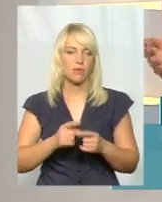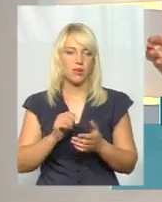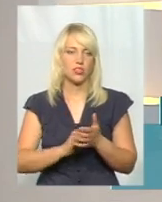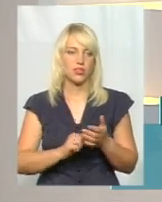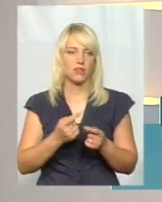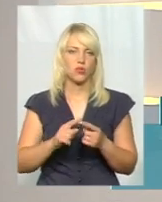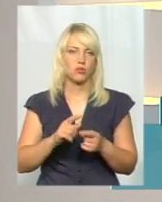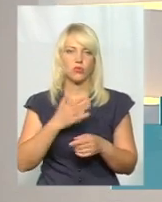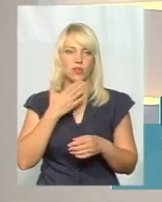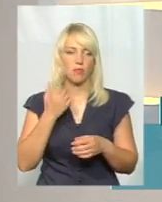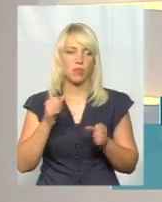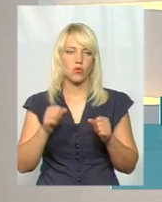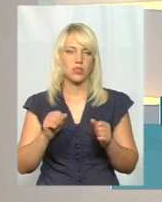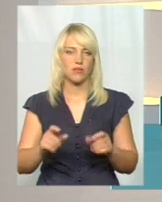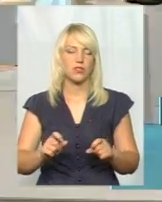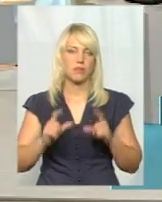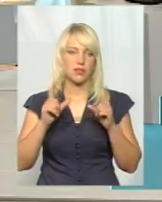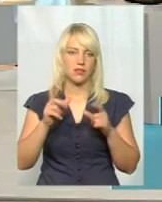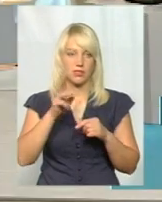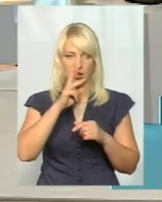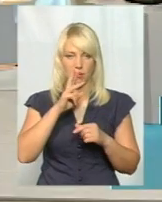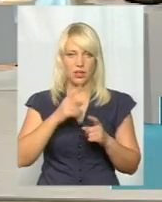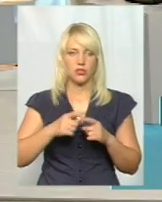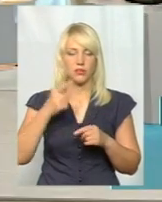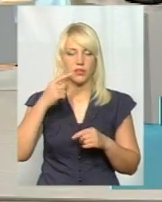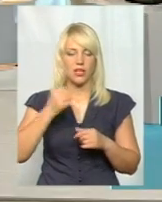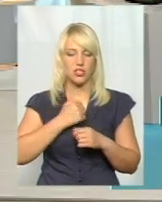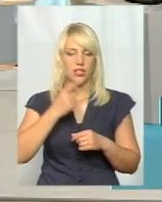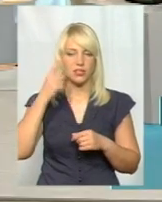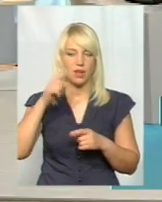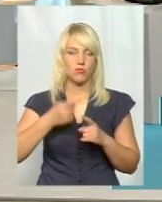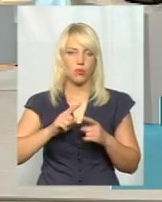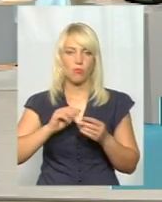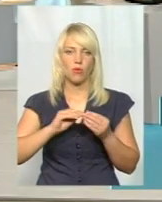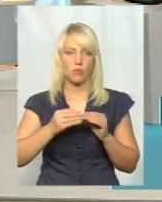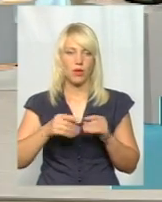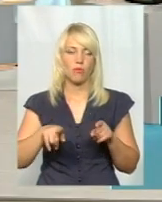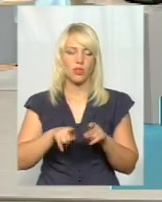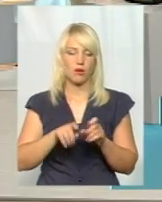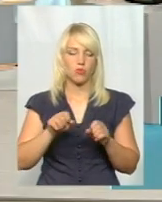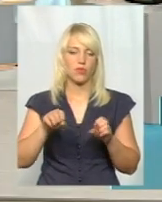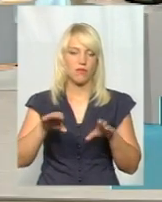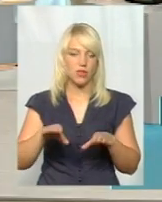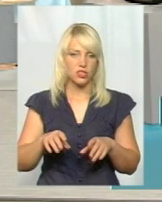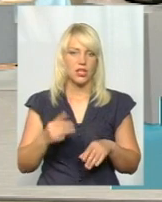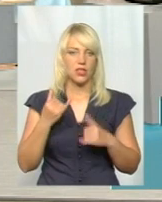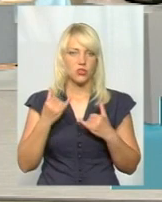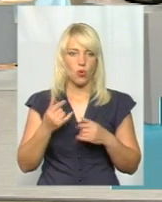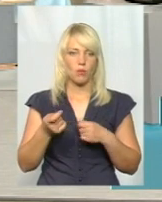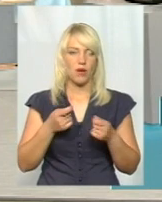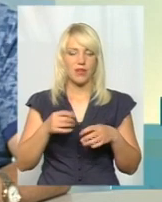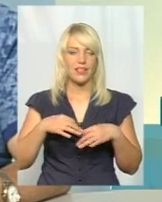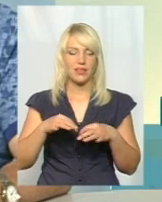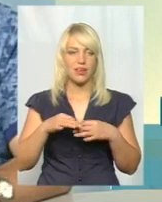можливості збільшувати заробітні плати. На жаль, ми знаємо цю проблему, її можна вирішити таким чином. Сьогодні управління